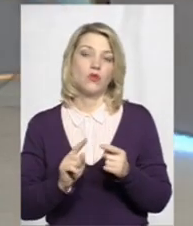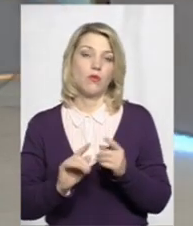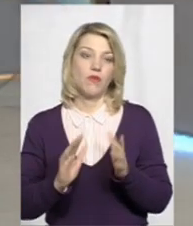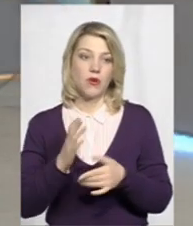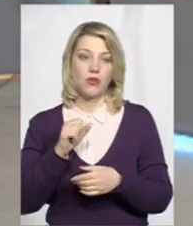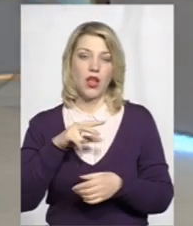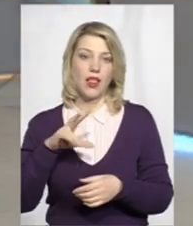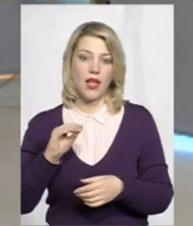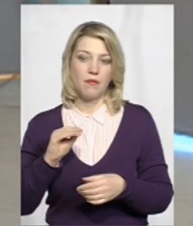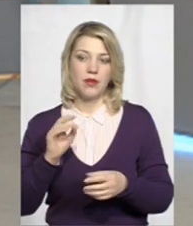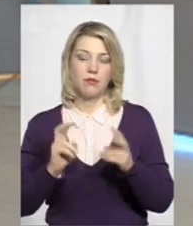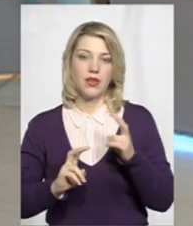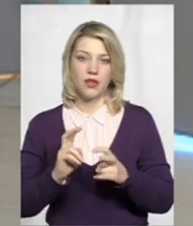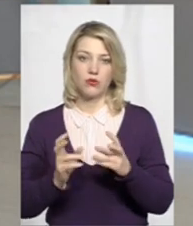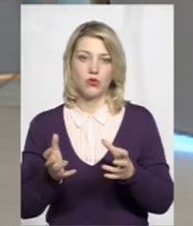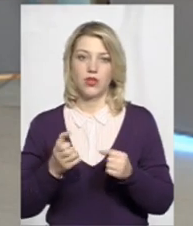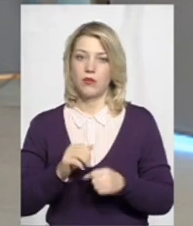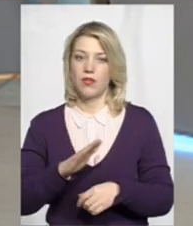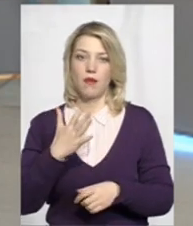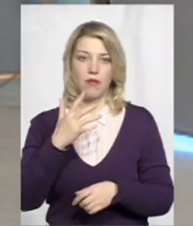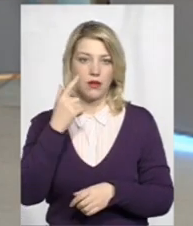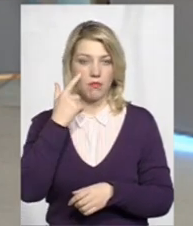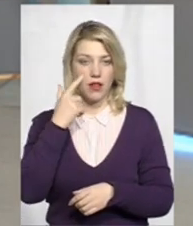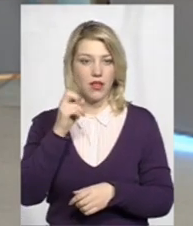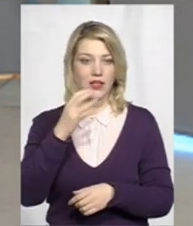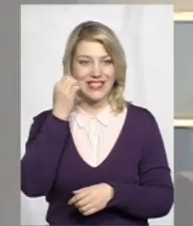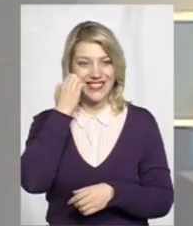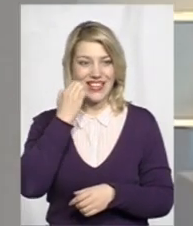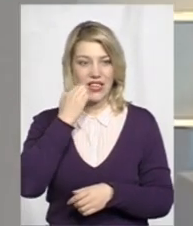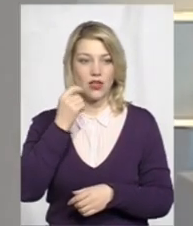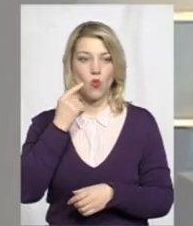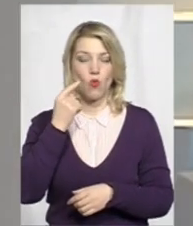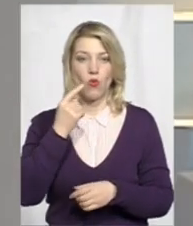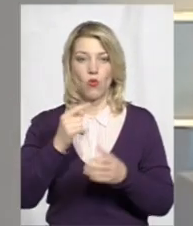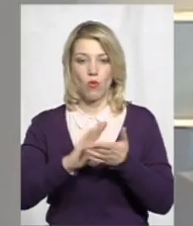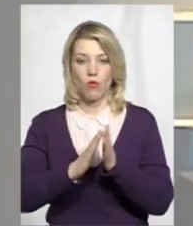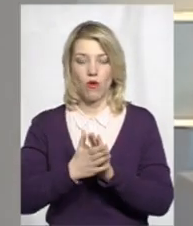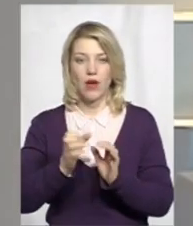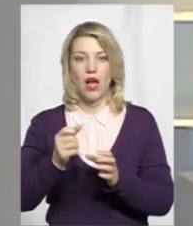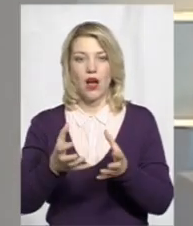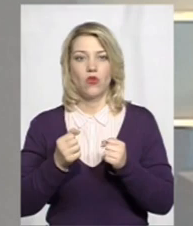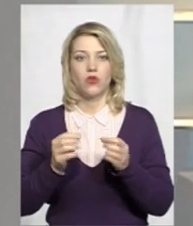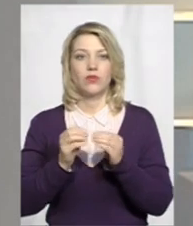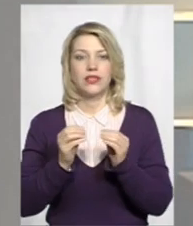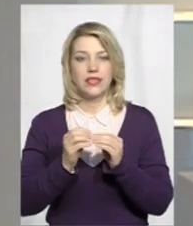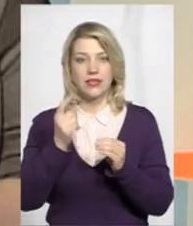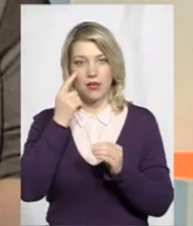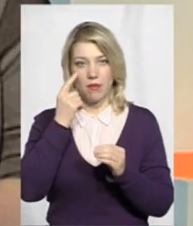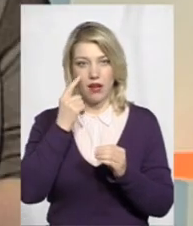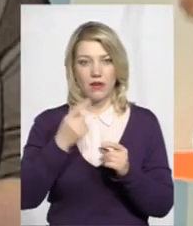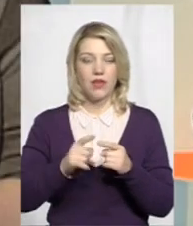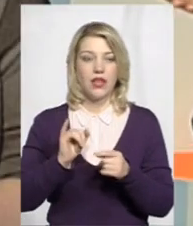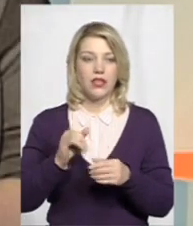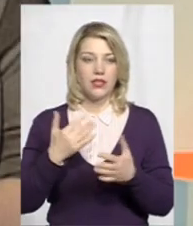підприємство отримує не 5 балів, як за старими умовами, а отримало 10 балів. Розумієте? І от оцих 5